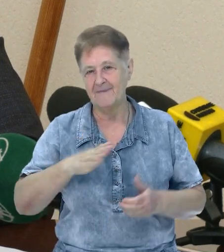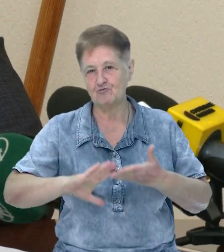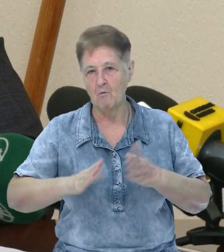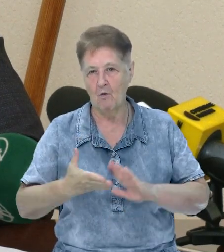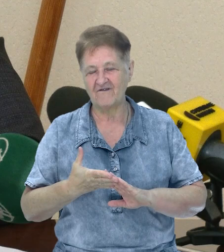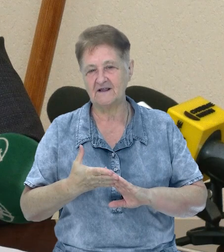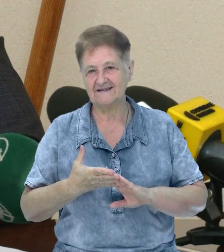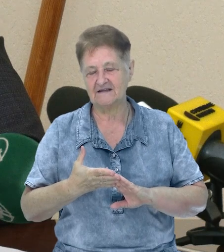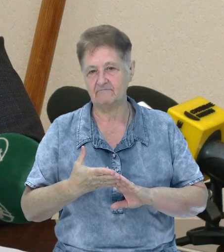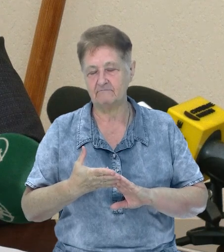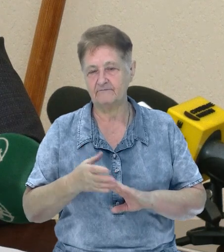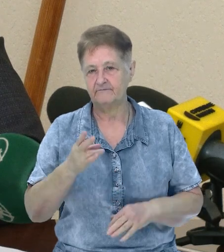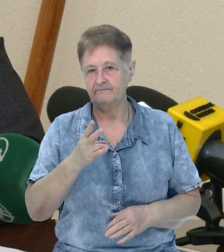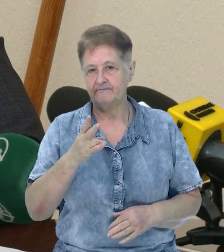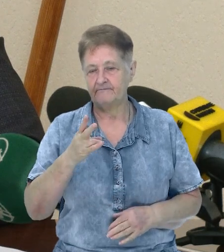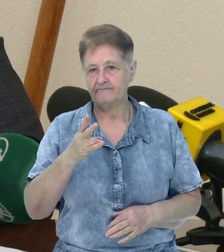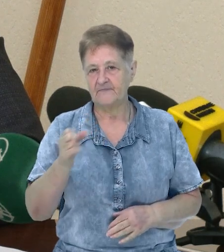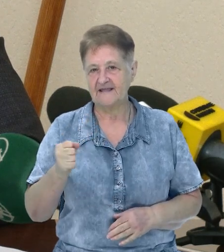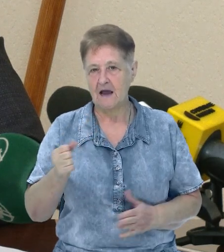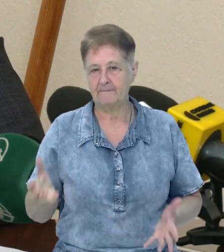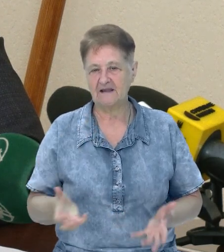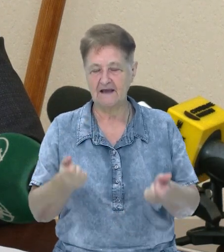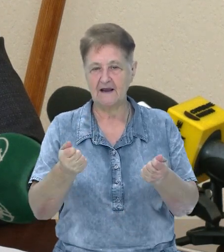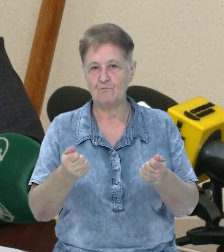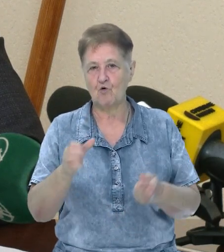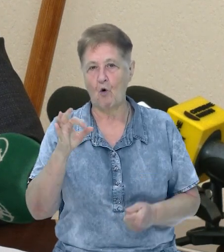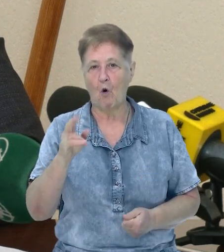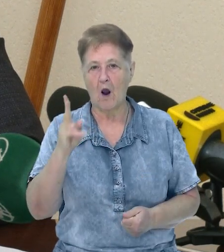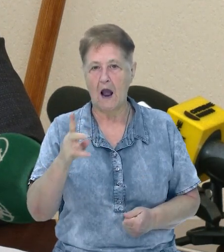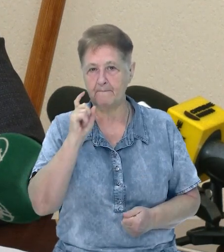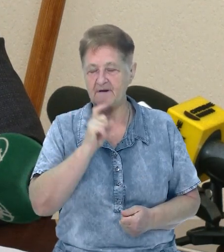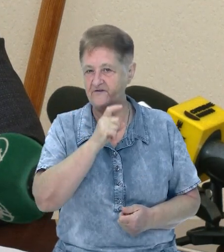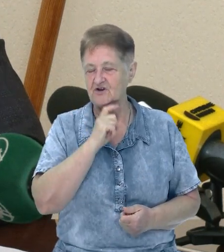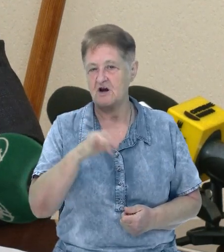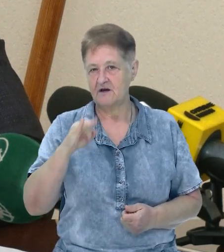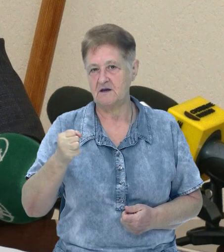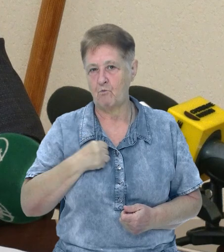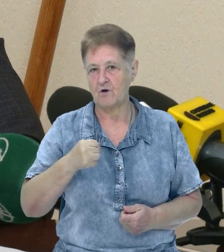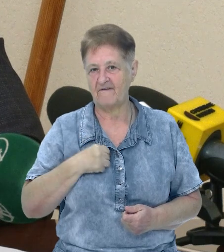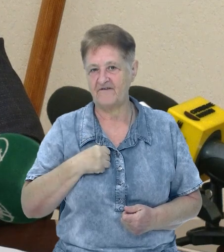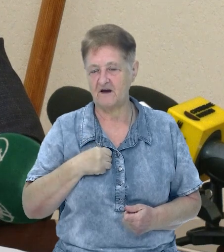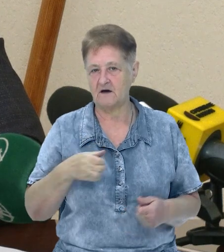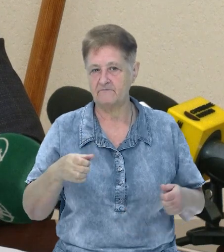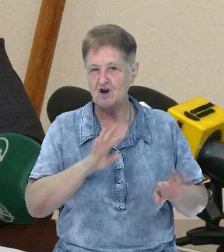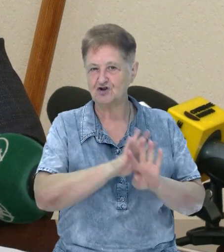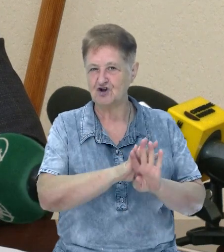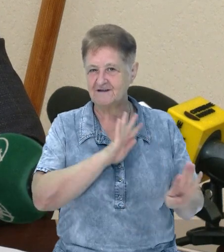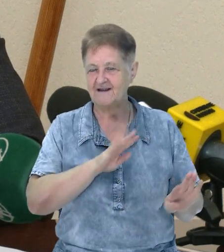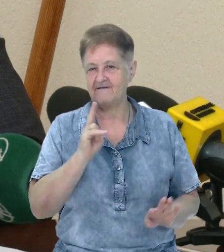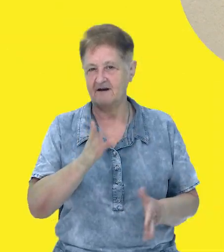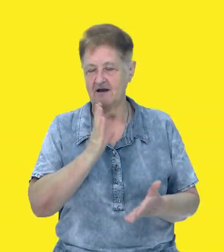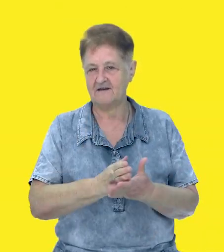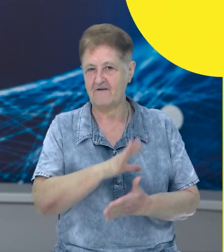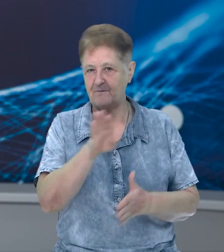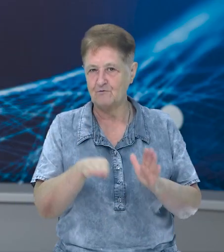домовилися на підтримку ОК «Півночі» і бойових частин, які підходяться в їхньому підпорядкувальні.